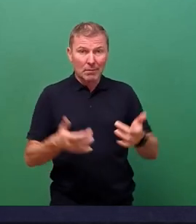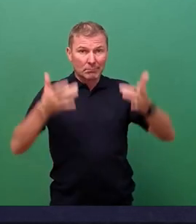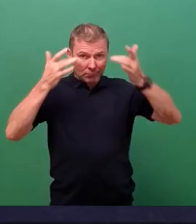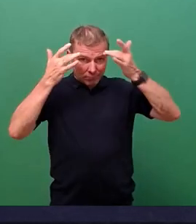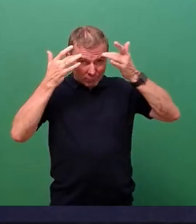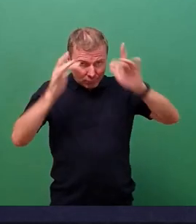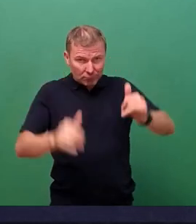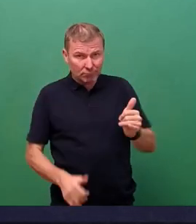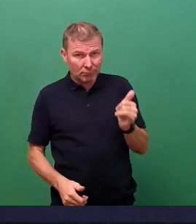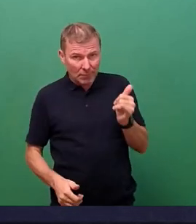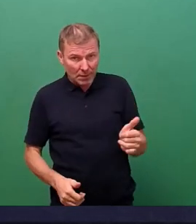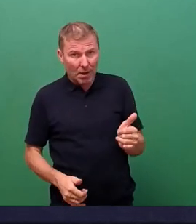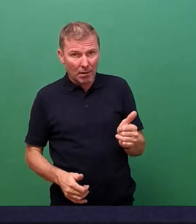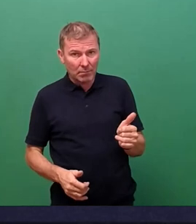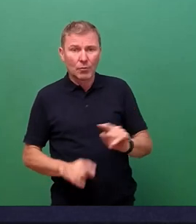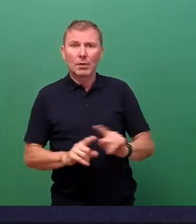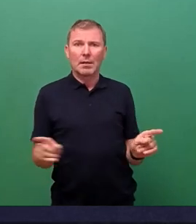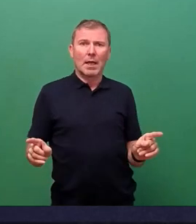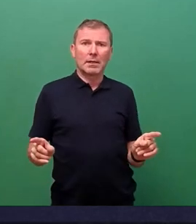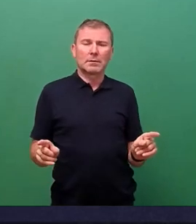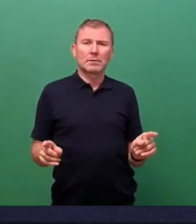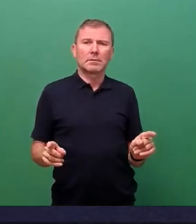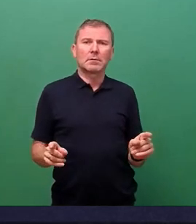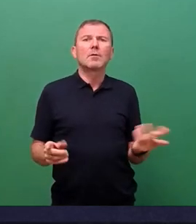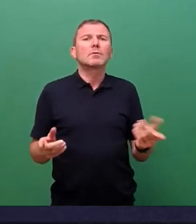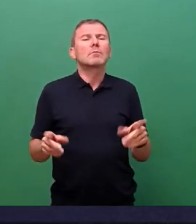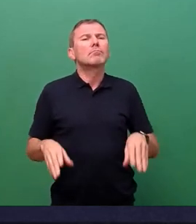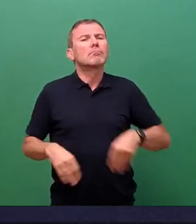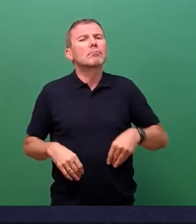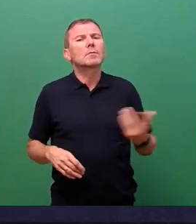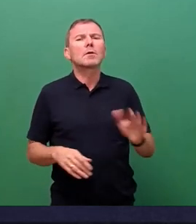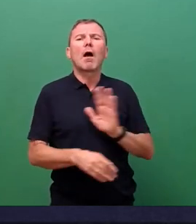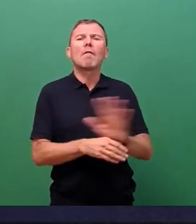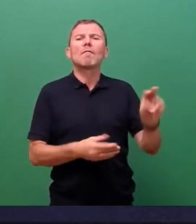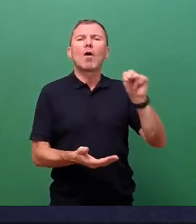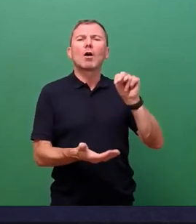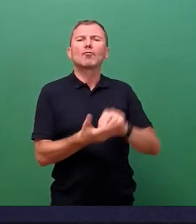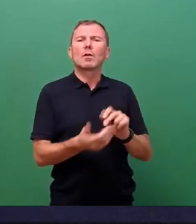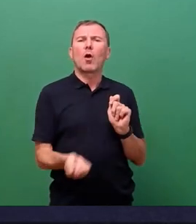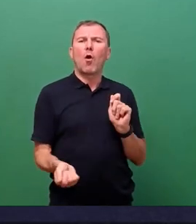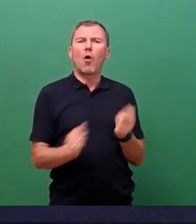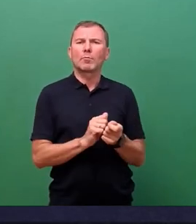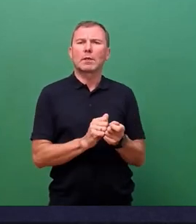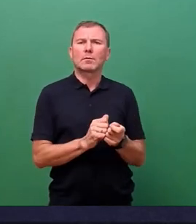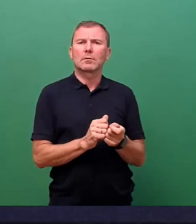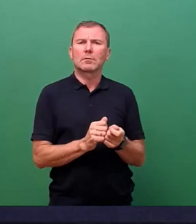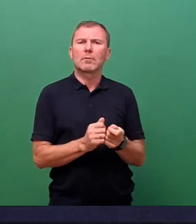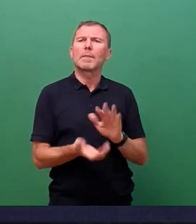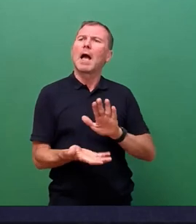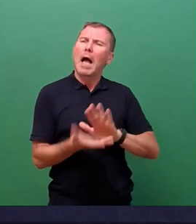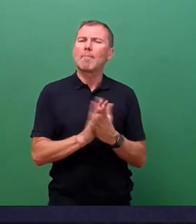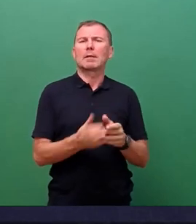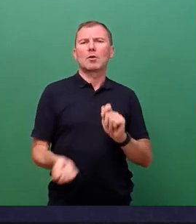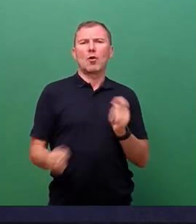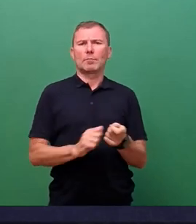insofern auch das Eingeständnis, dass es eine vollständige Umsetzung, praktische Umsetzung von an